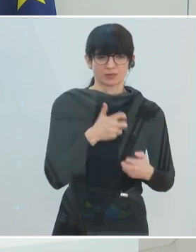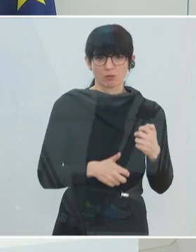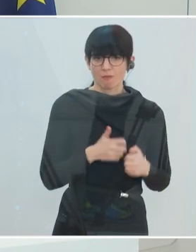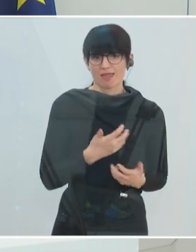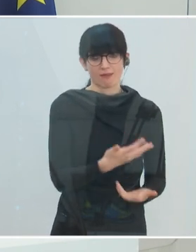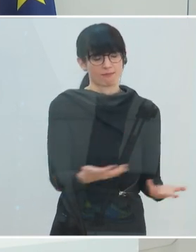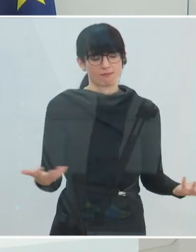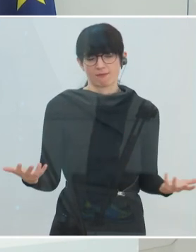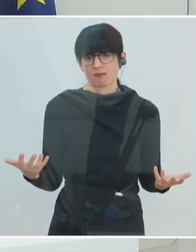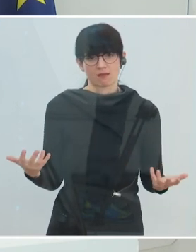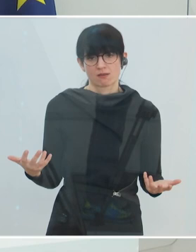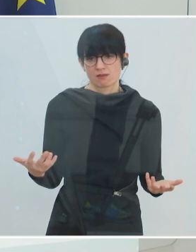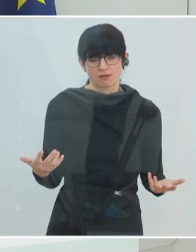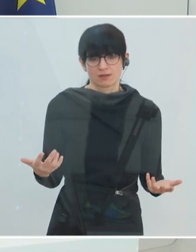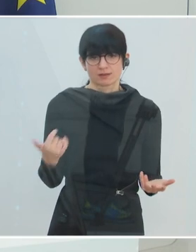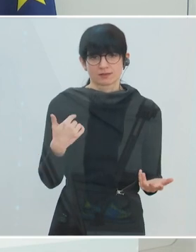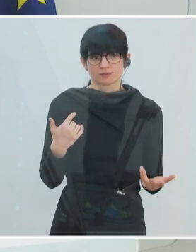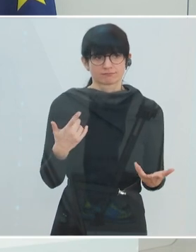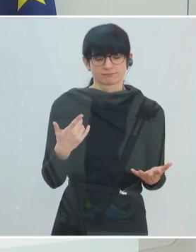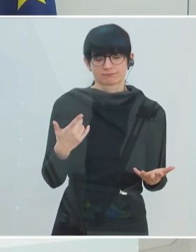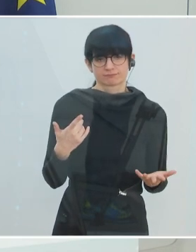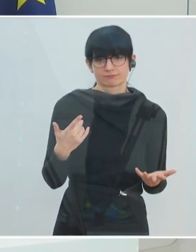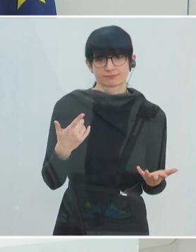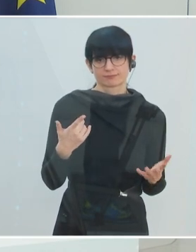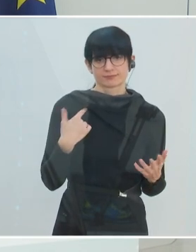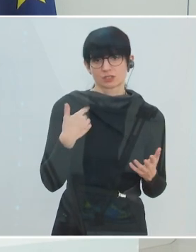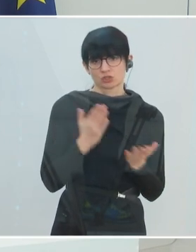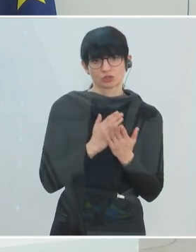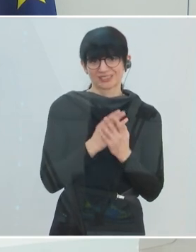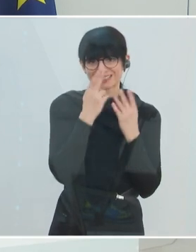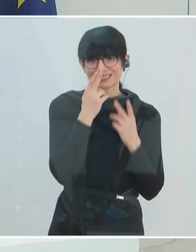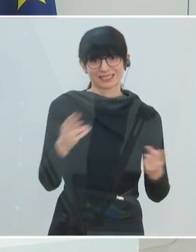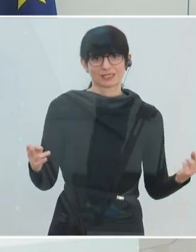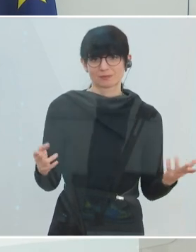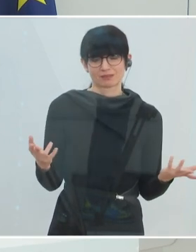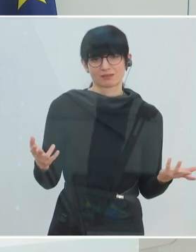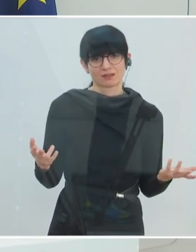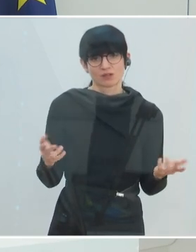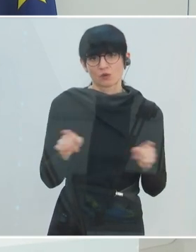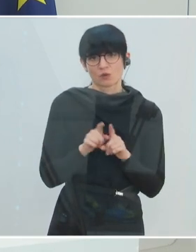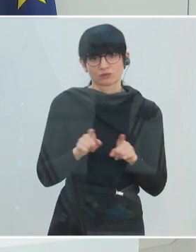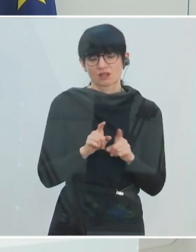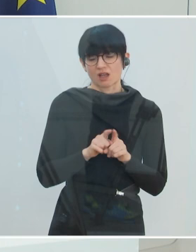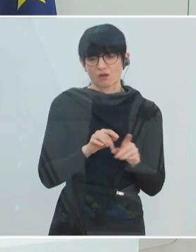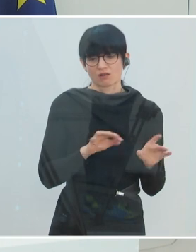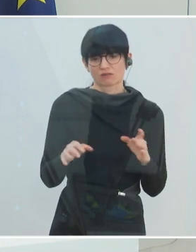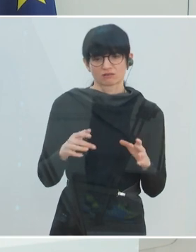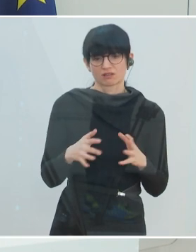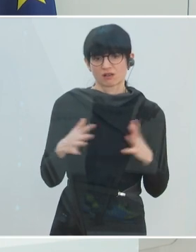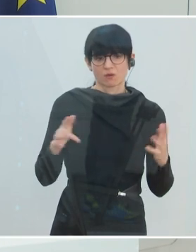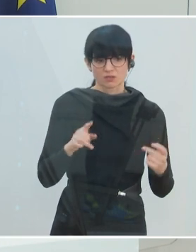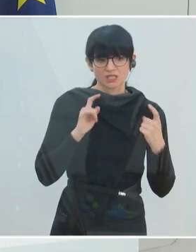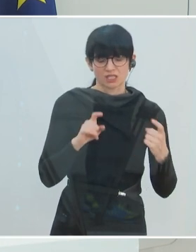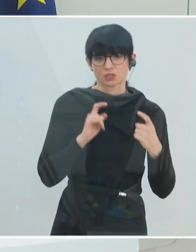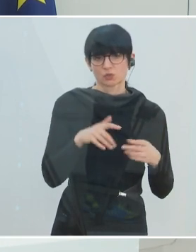die ja da und dort schon sich zeigen und die auch schon Gesprächsstoff sind, auch zu Recht